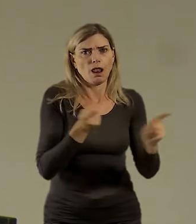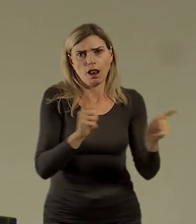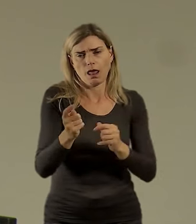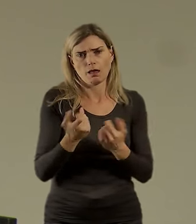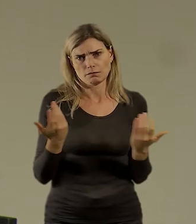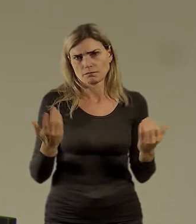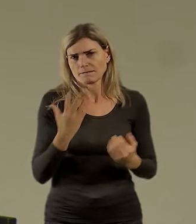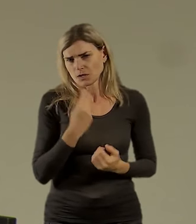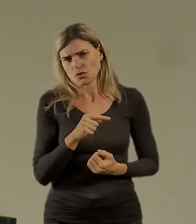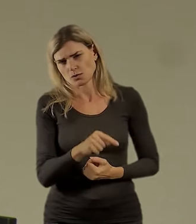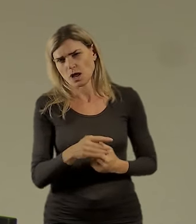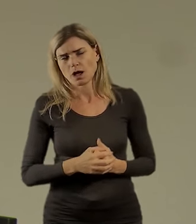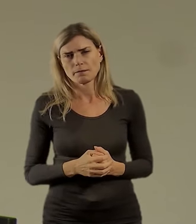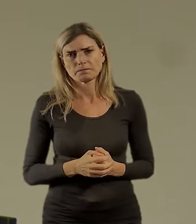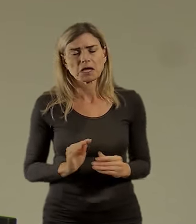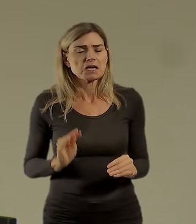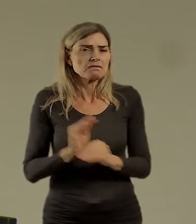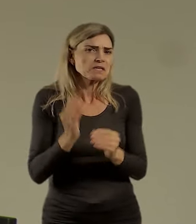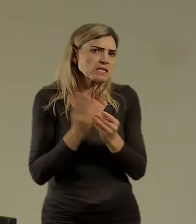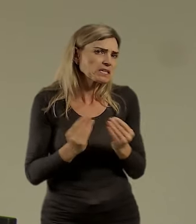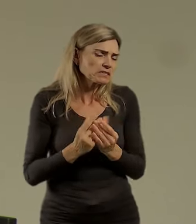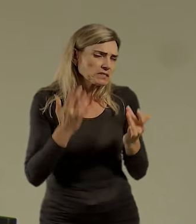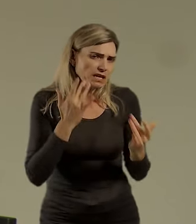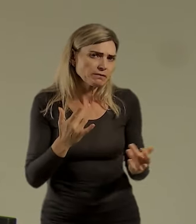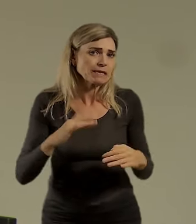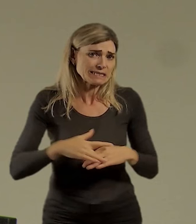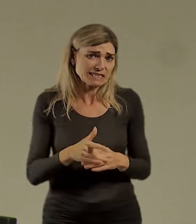A nevím, co k tomu víc říct, je to spoustu práce.